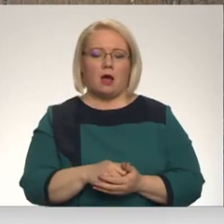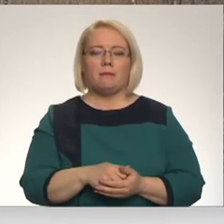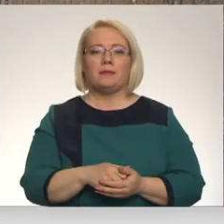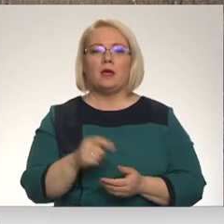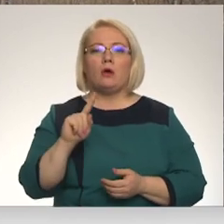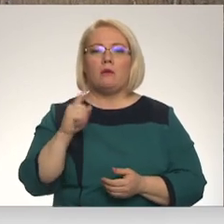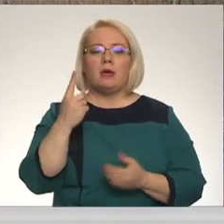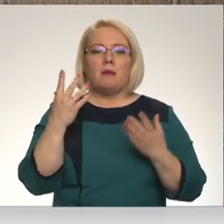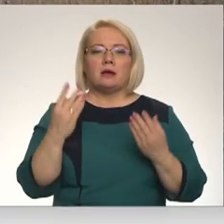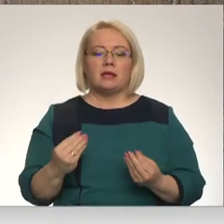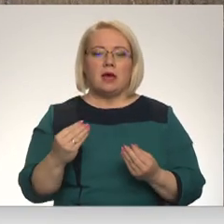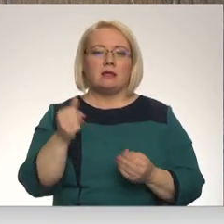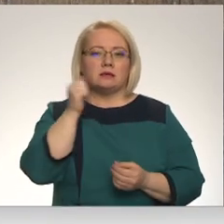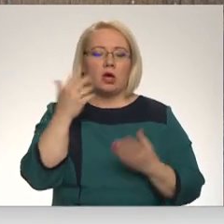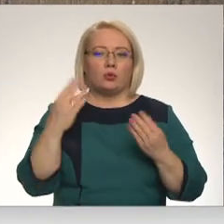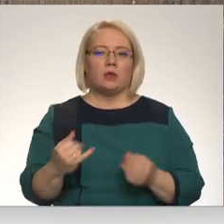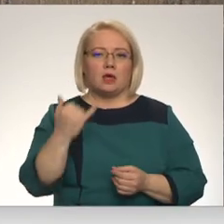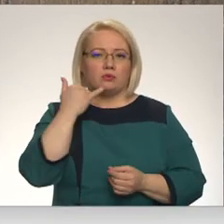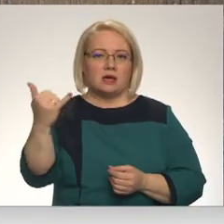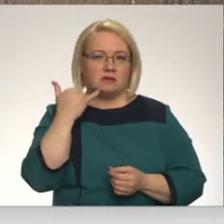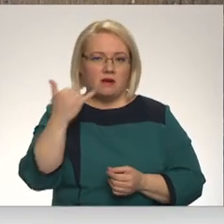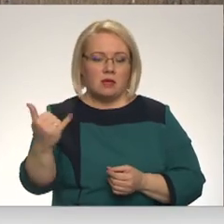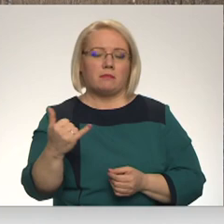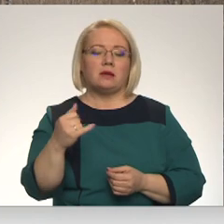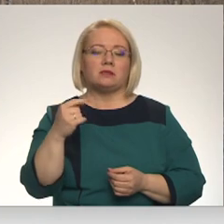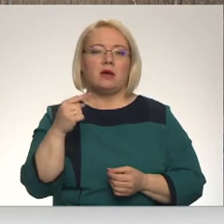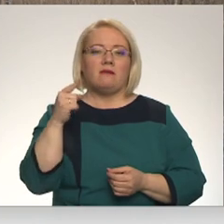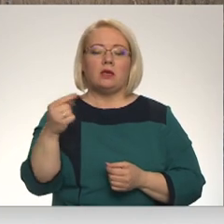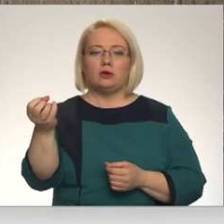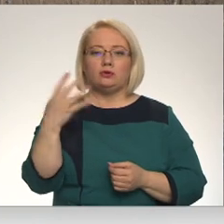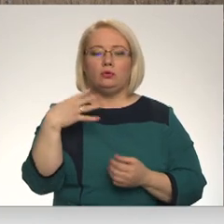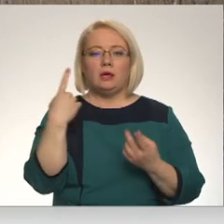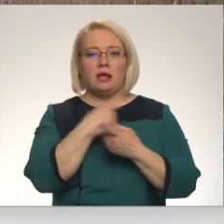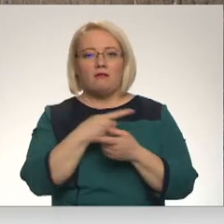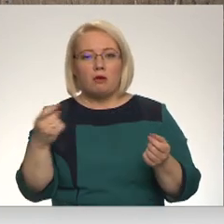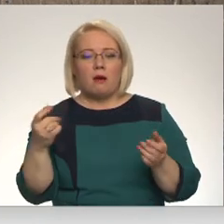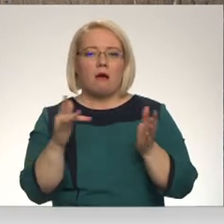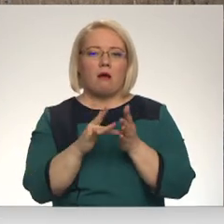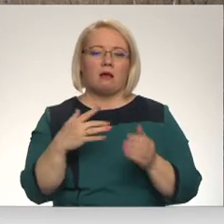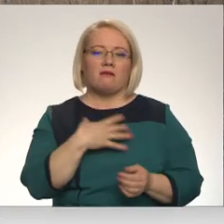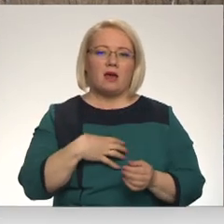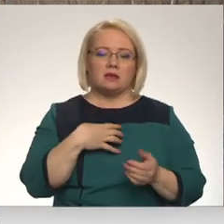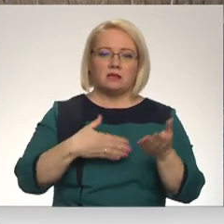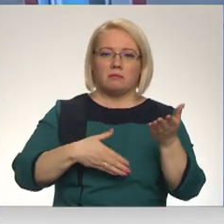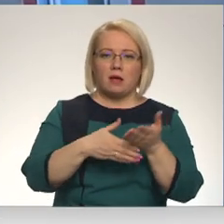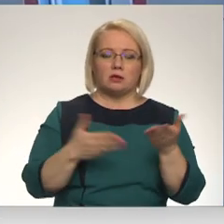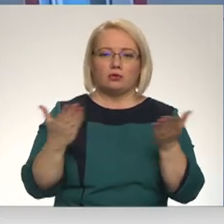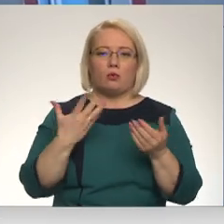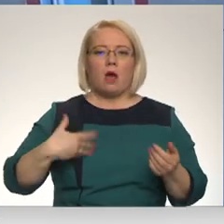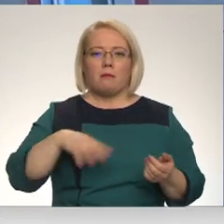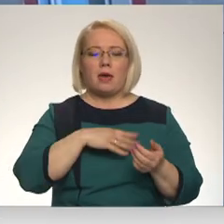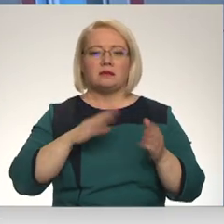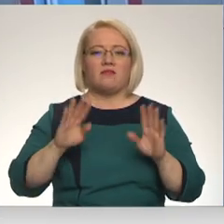sazanāmies, un viņi sūta informācija, kādu viņiem būtu vajadzīgu palīdzību, ko mēs varam